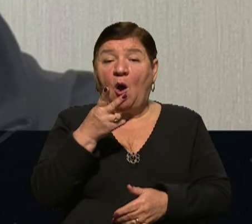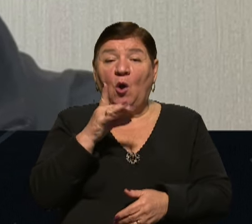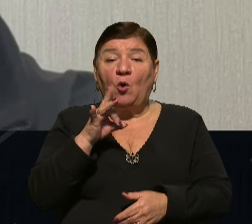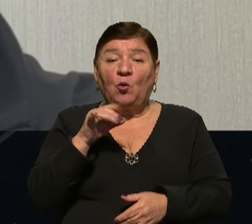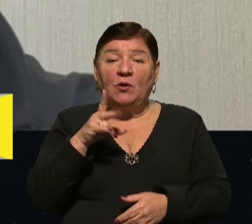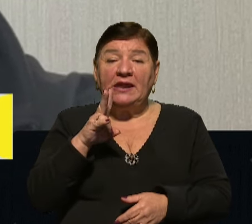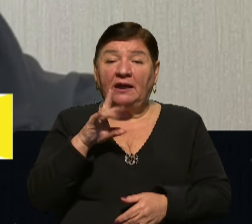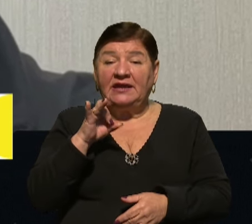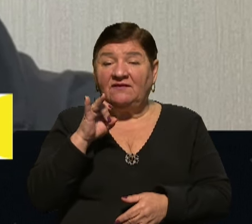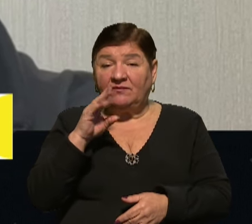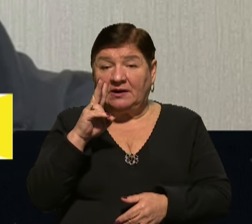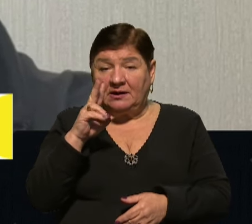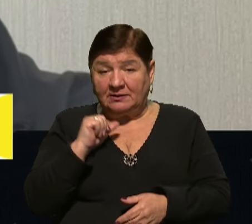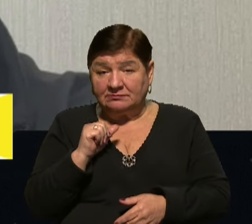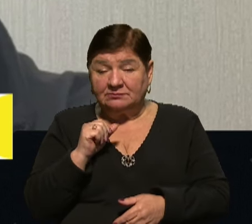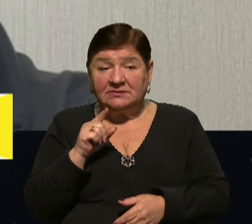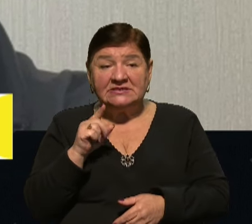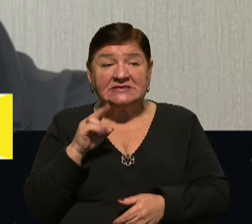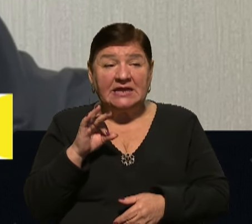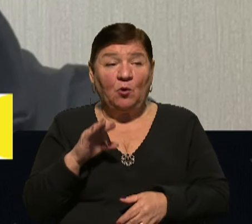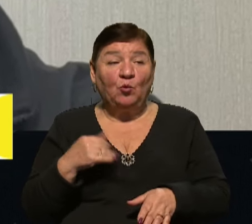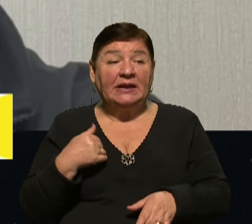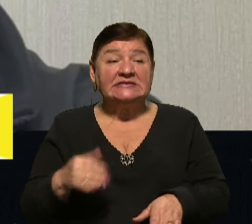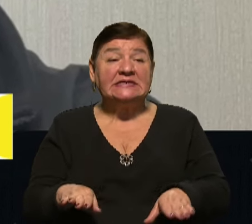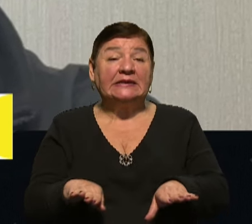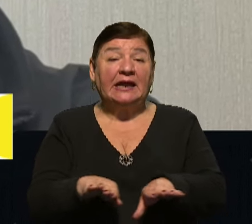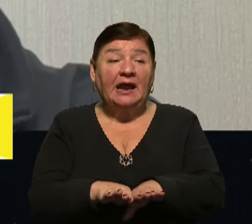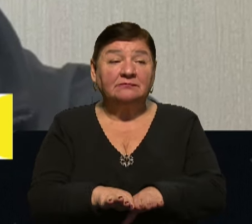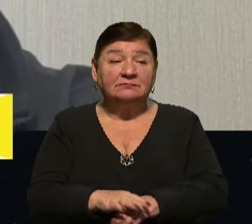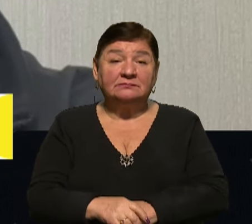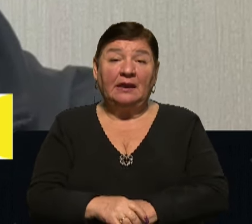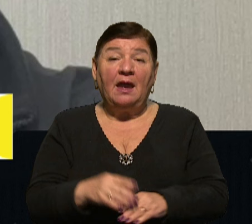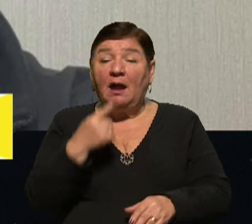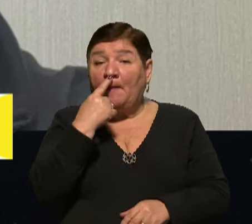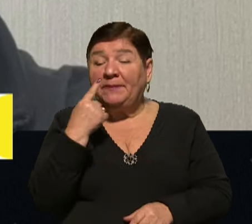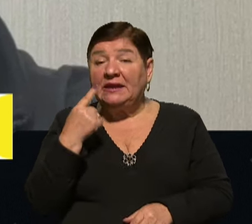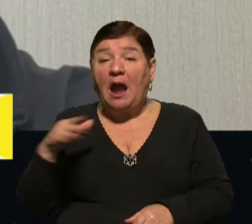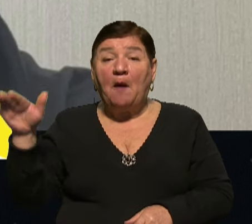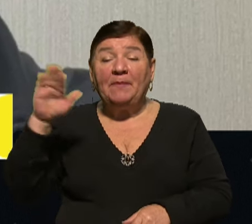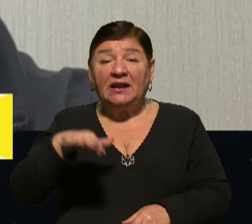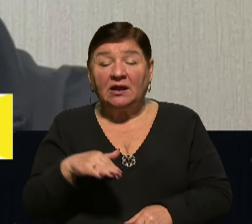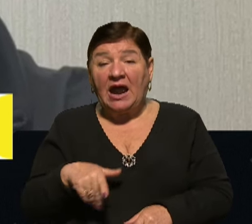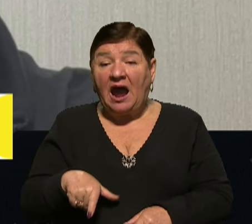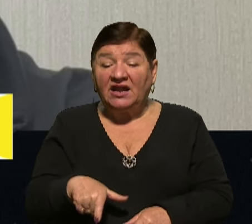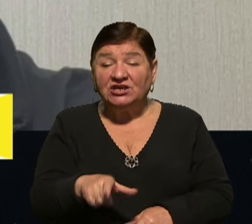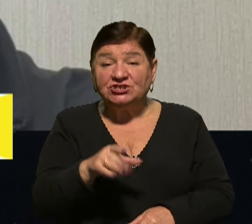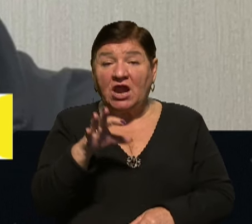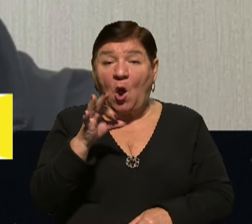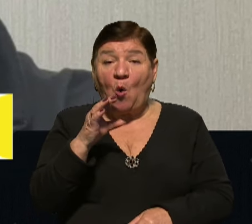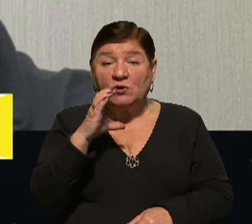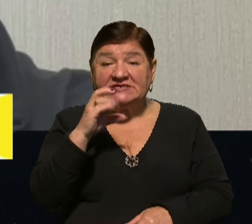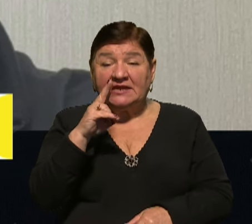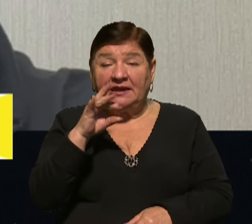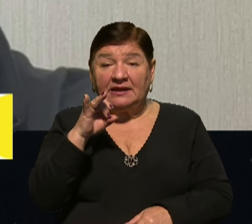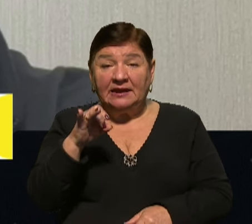Ну, безумовно, Кругляківка, це у нас такий, біля берега річки Оскіл на лівому березі